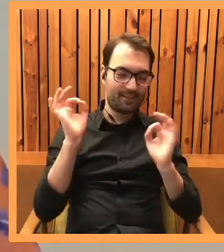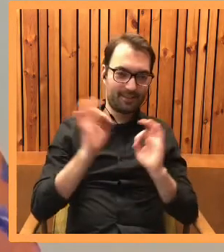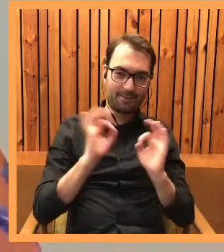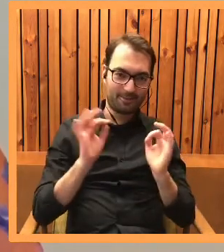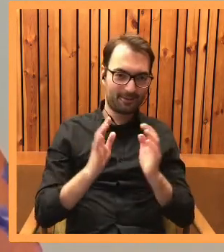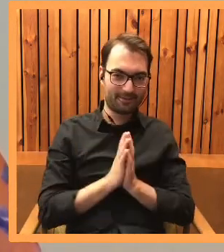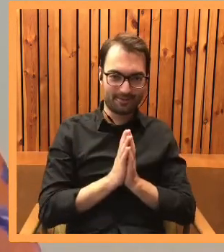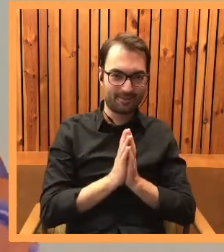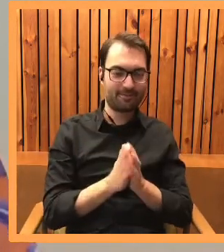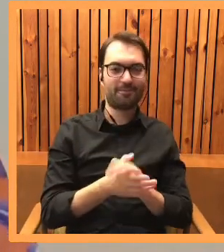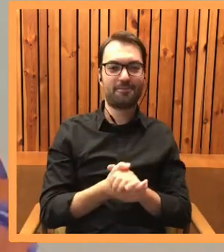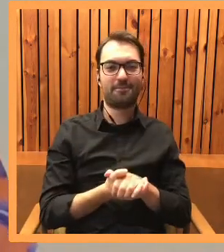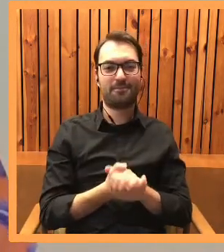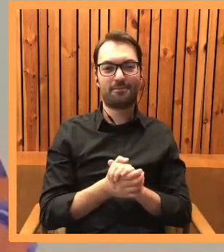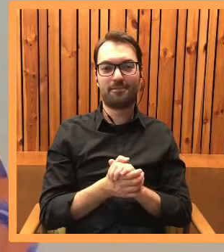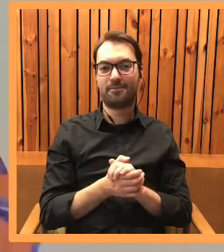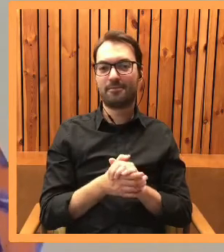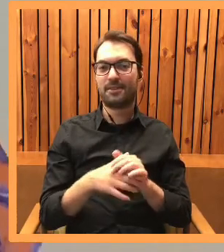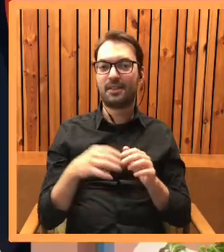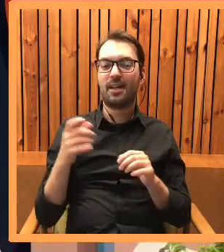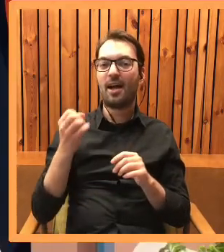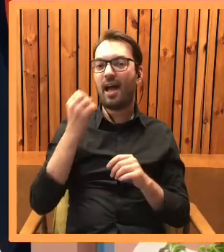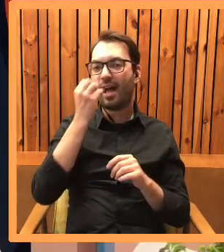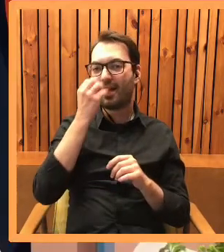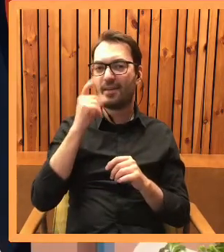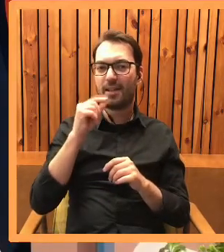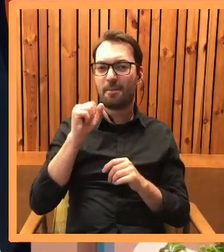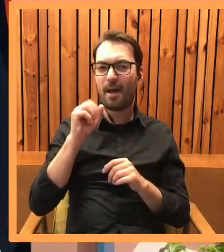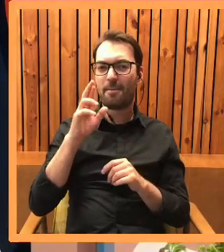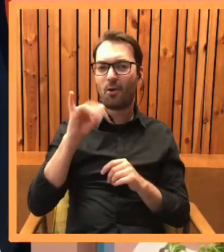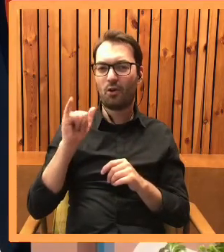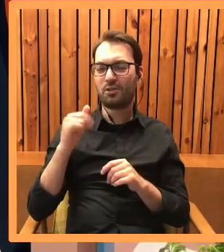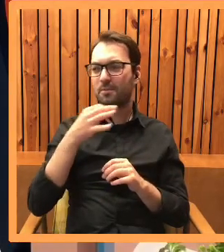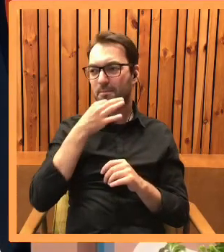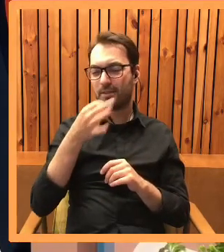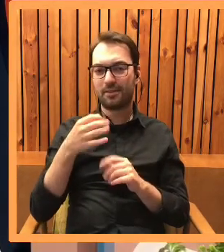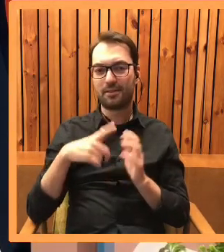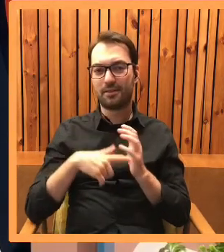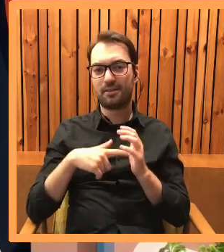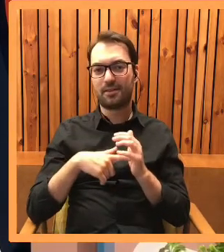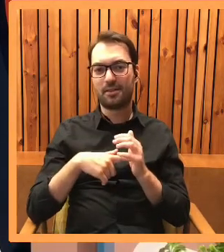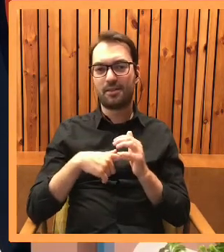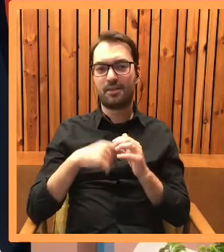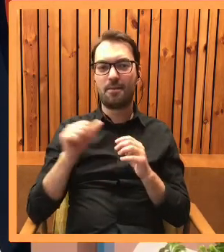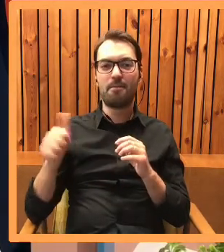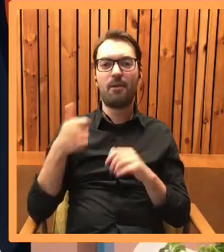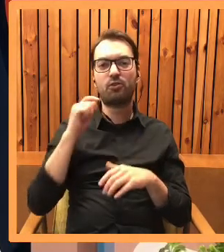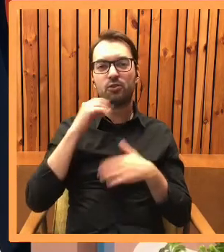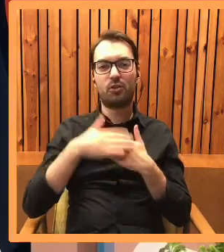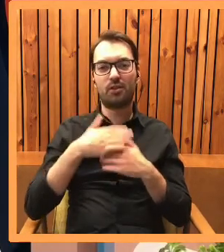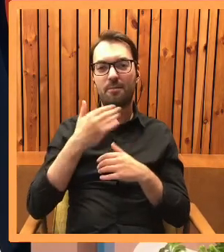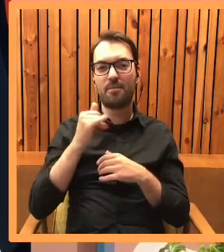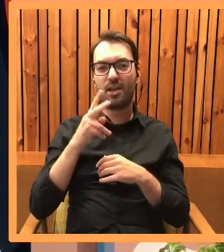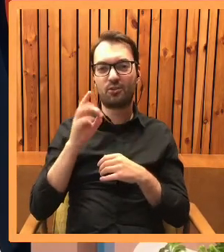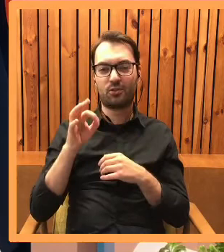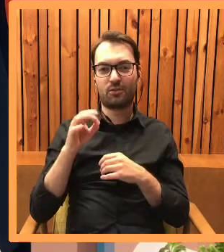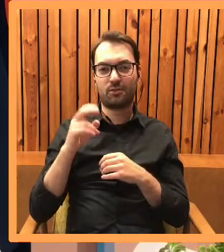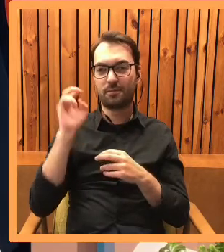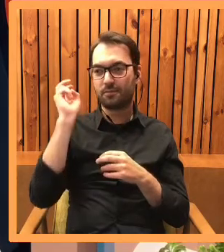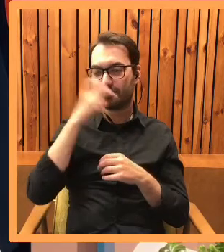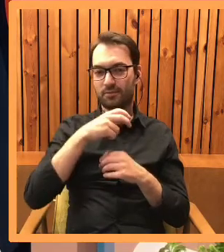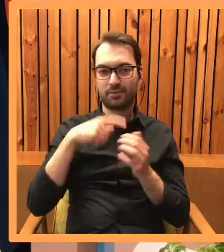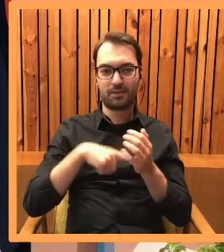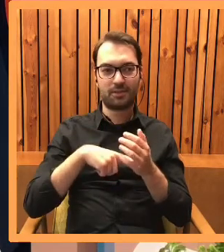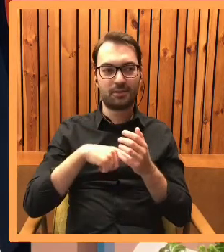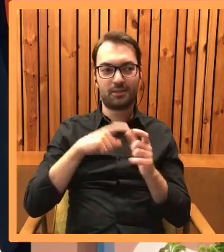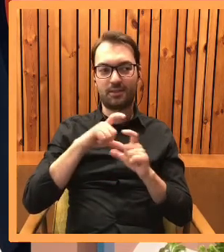możliwe. Kwiat po proci jeszcze tutaj pada pytanie. Może o pierwszej żonie mieszka, ta postać jest intrygująca. Słuchaj, przemieszają